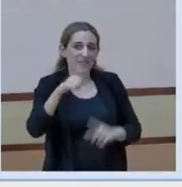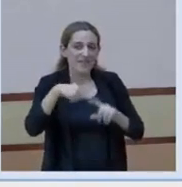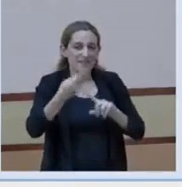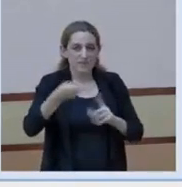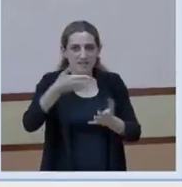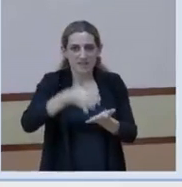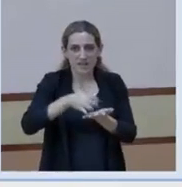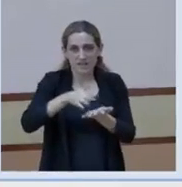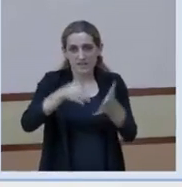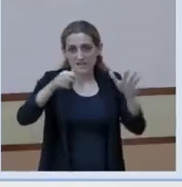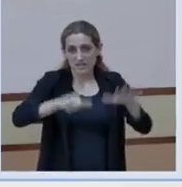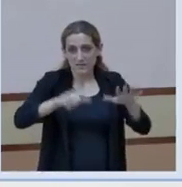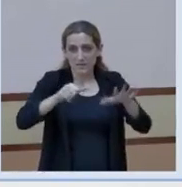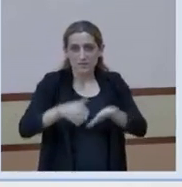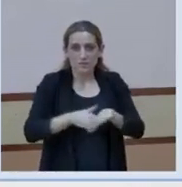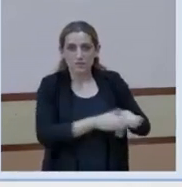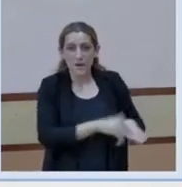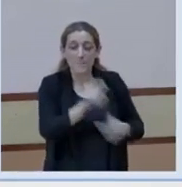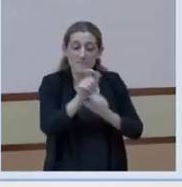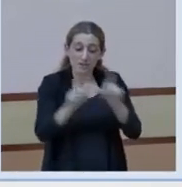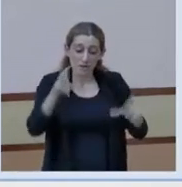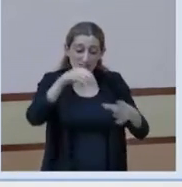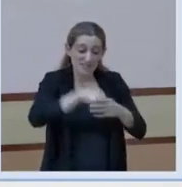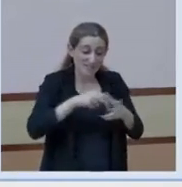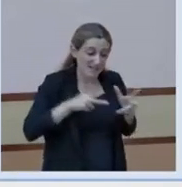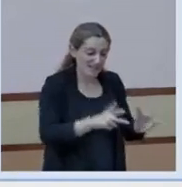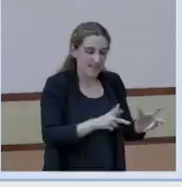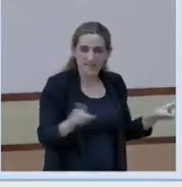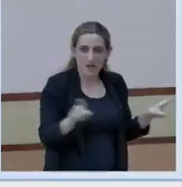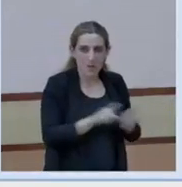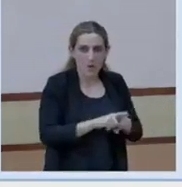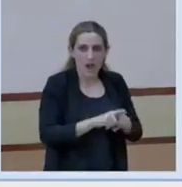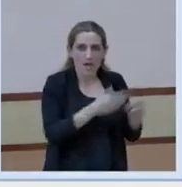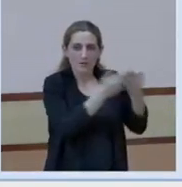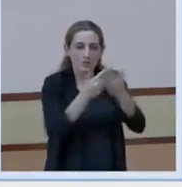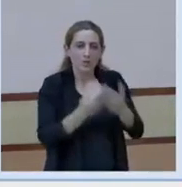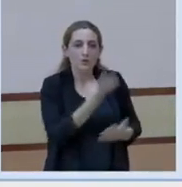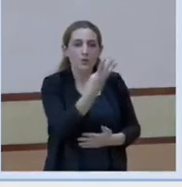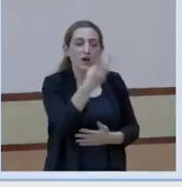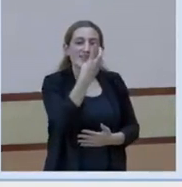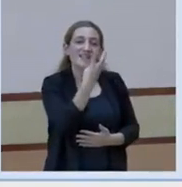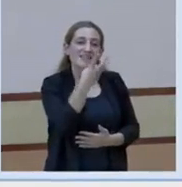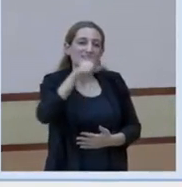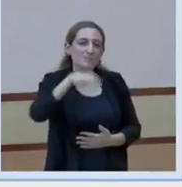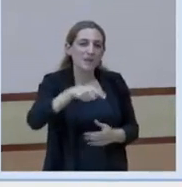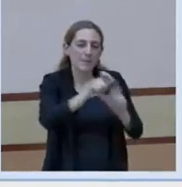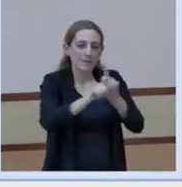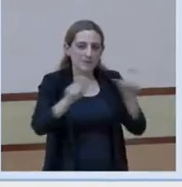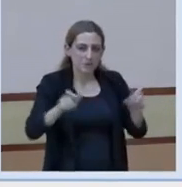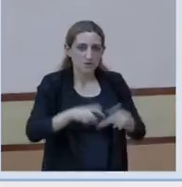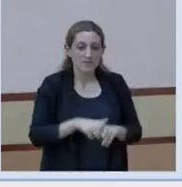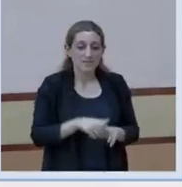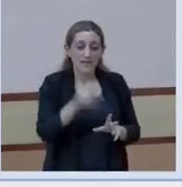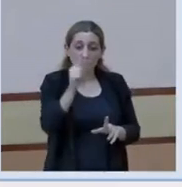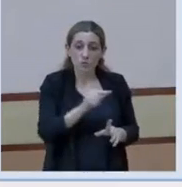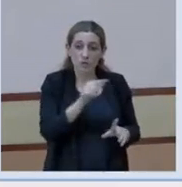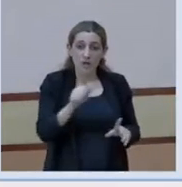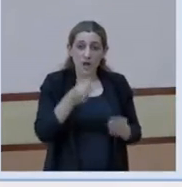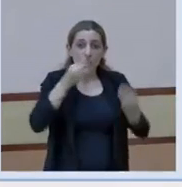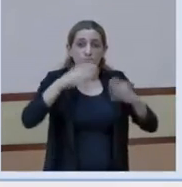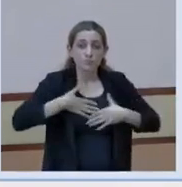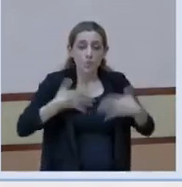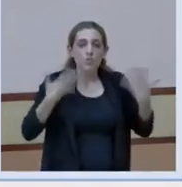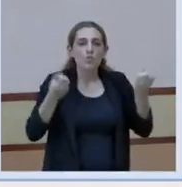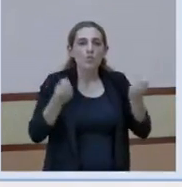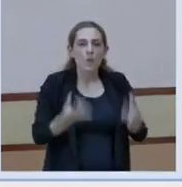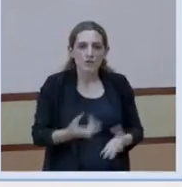estudiar 43.000 persones. Casos ha hagut en aquestes 43.000 persones, 2.440.